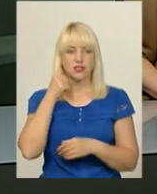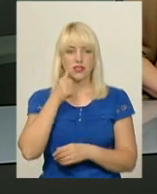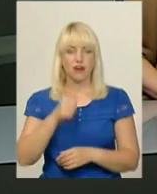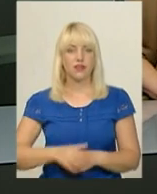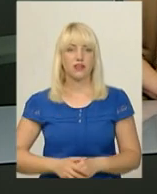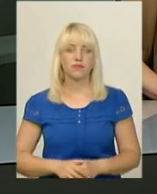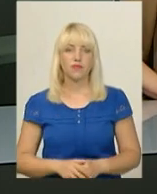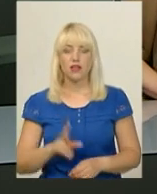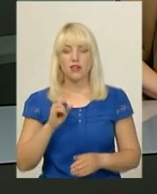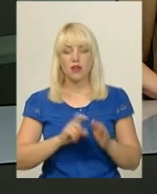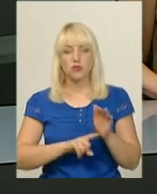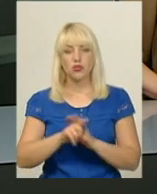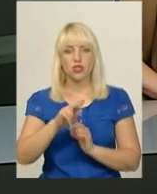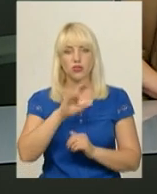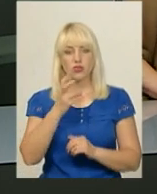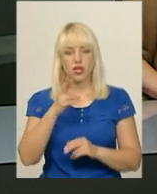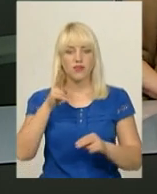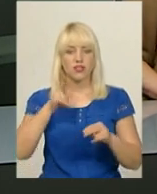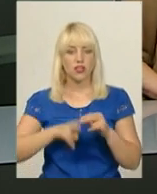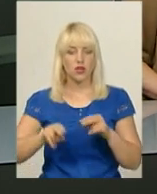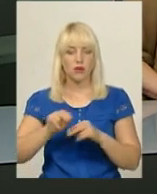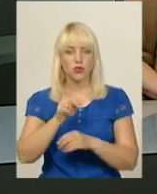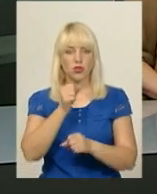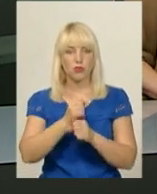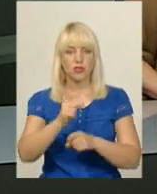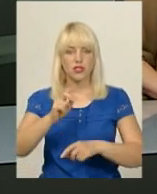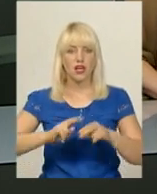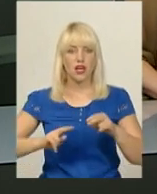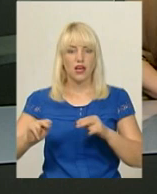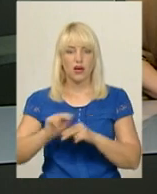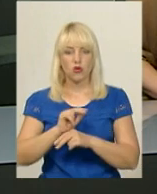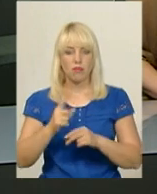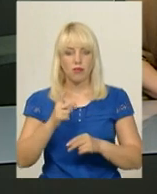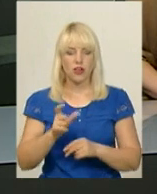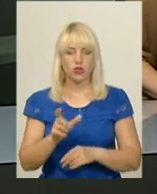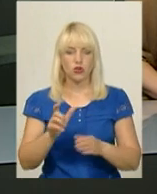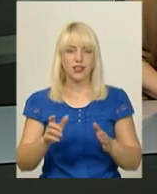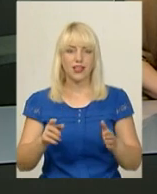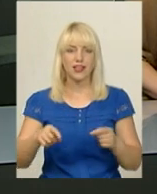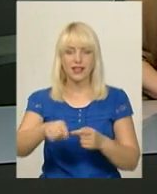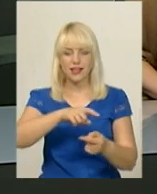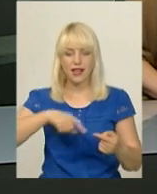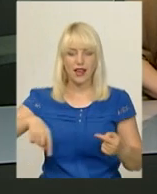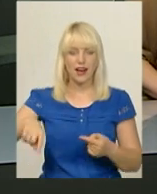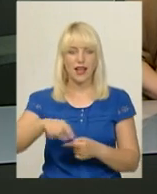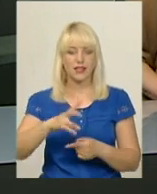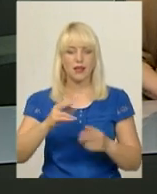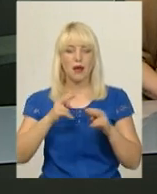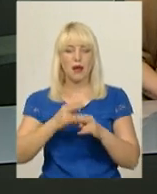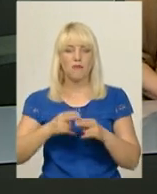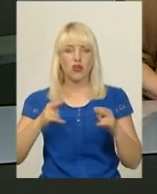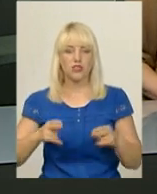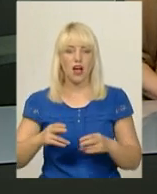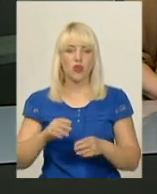На початку червня закінчать ремонтні роботи з реконструкції першої ділянки при вокзальної площі Хмельницького. Про це повідомив